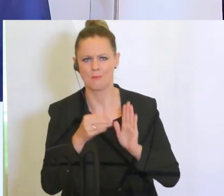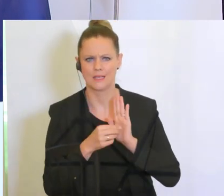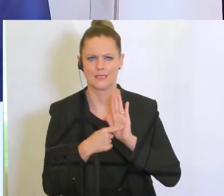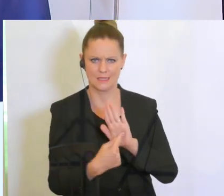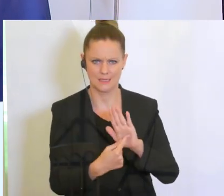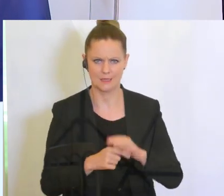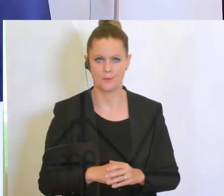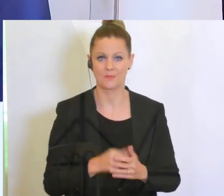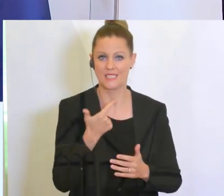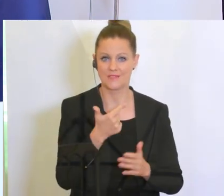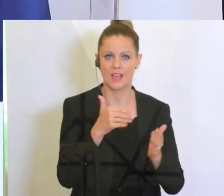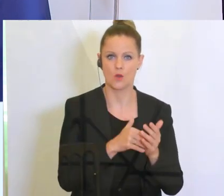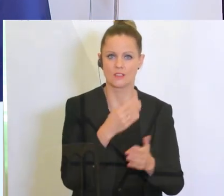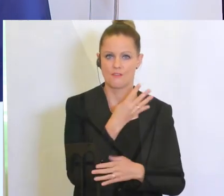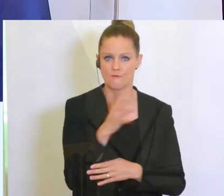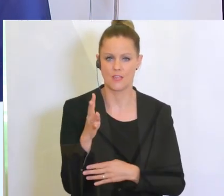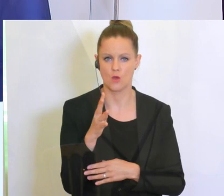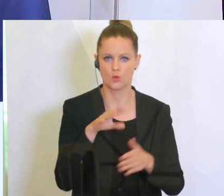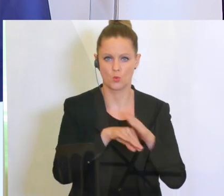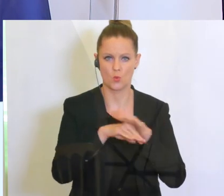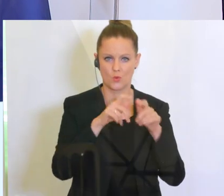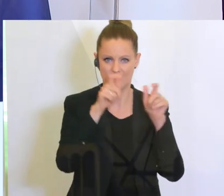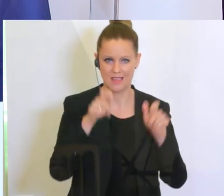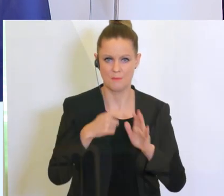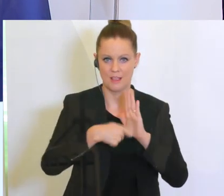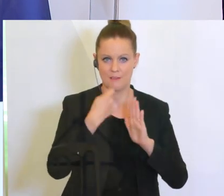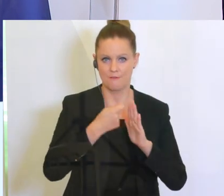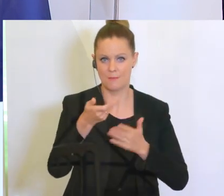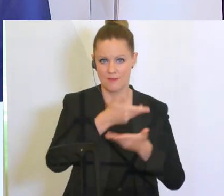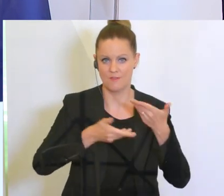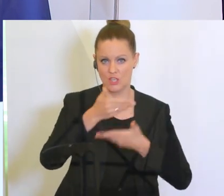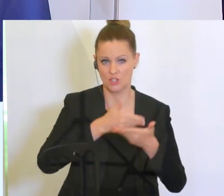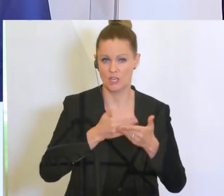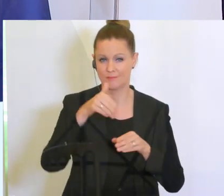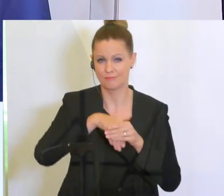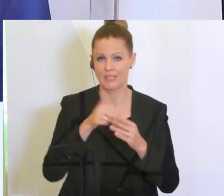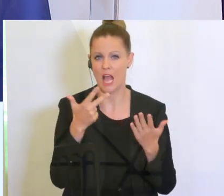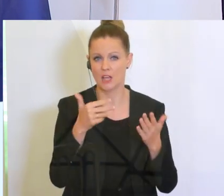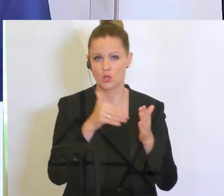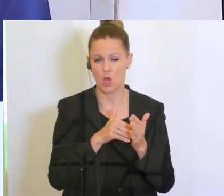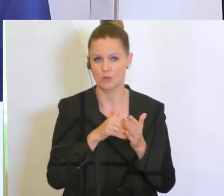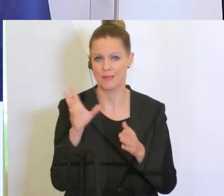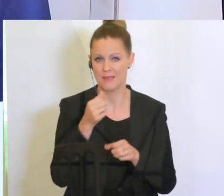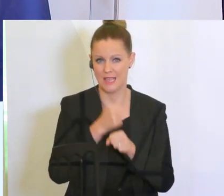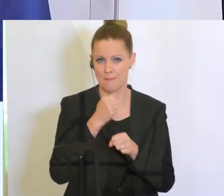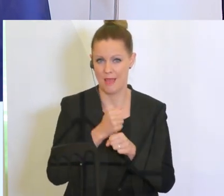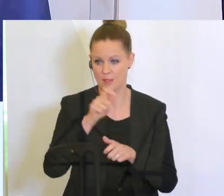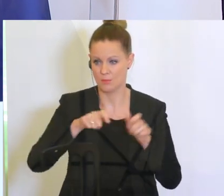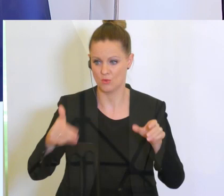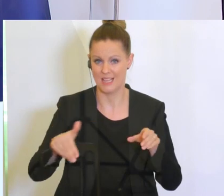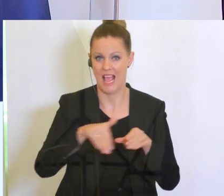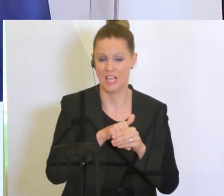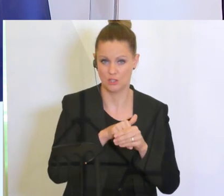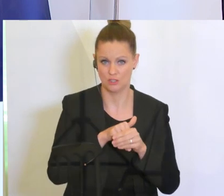Rund 2.400 Unternehmen in der Filmwirtschaft beschäftigen 8.000 Mitarbeiterinnen und